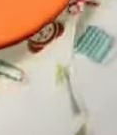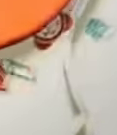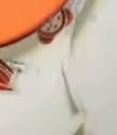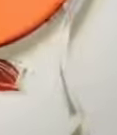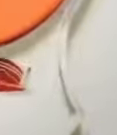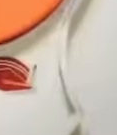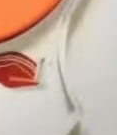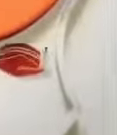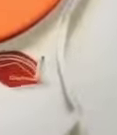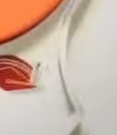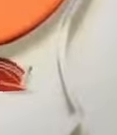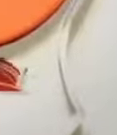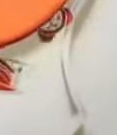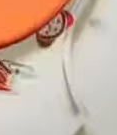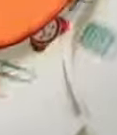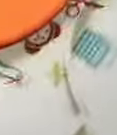Субтитры подогнал «Симон»